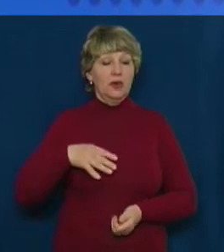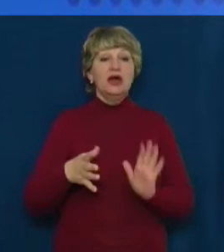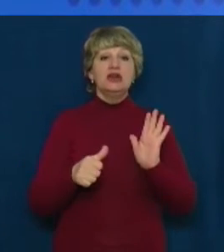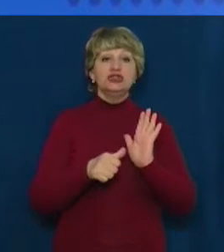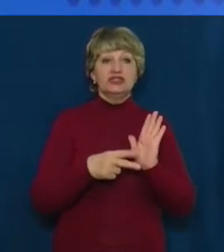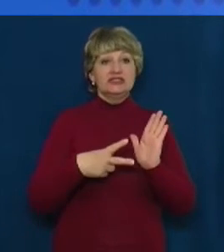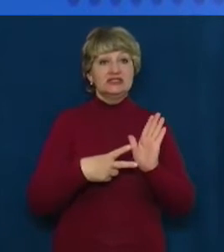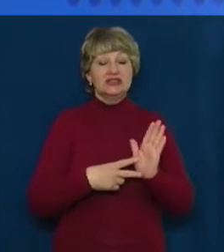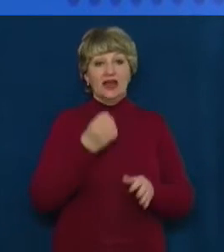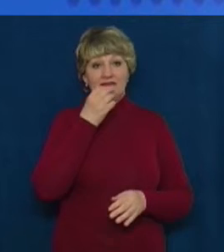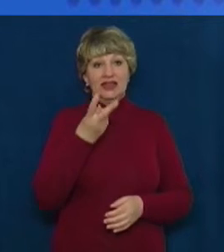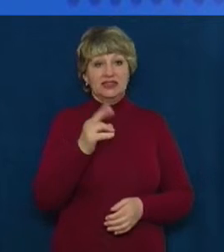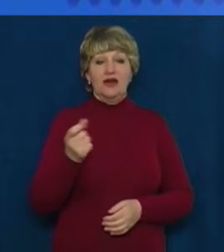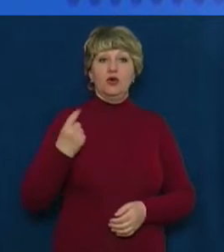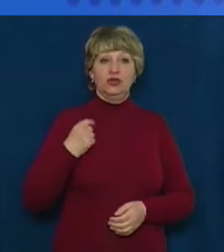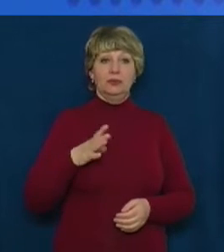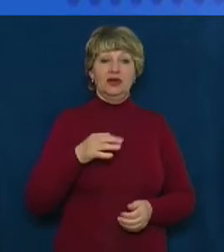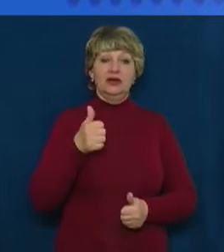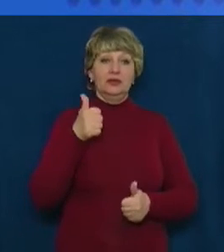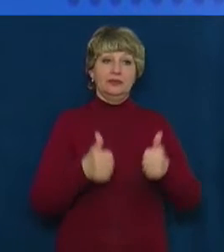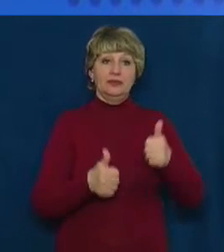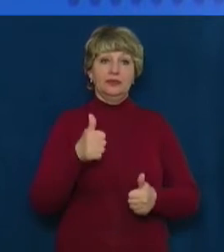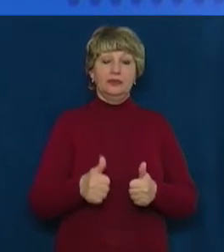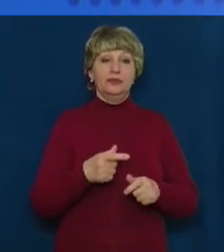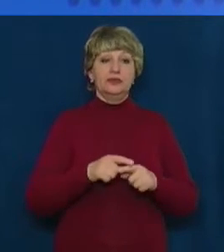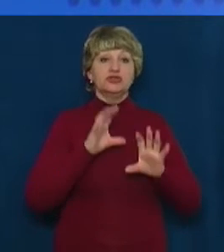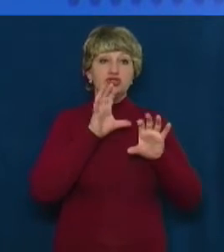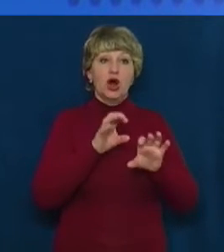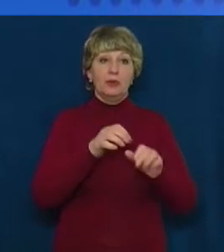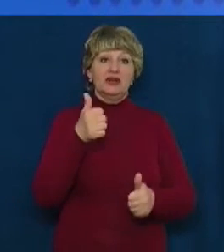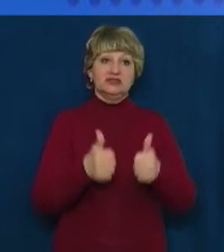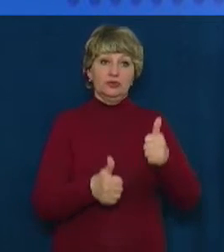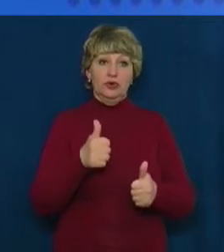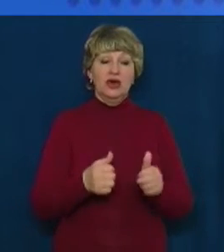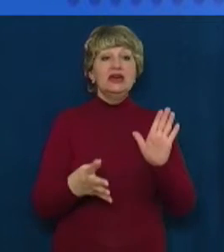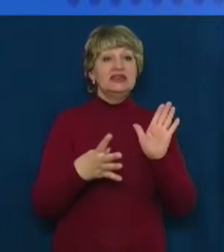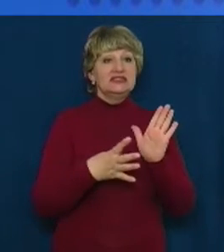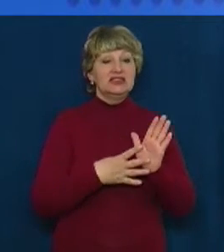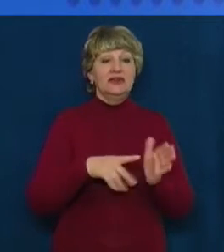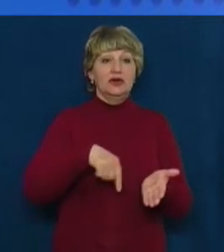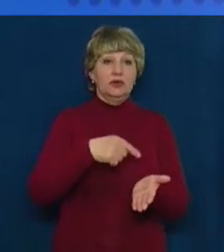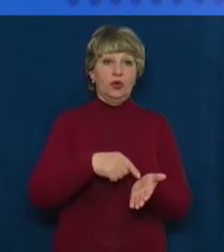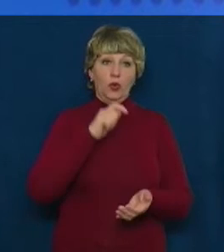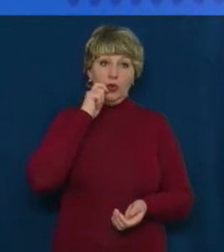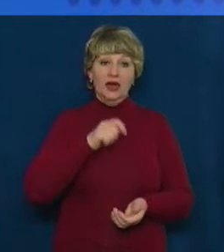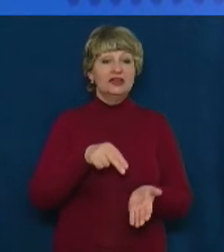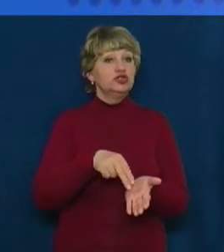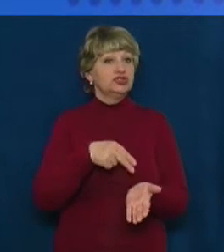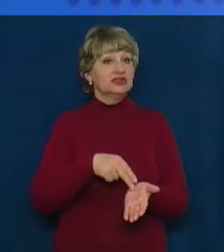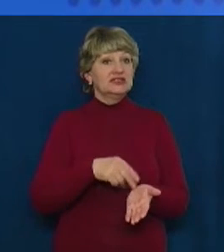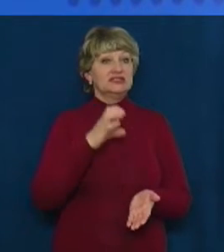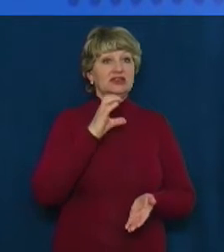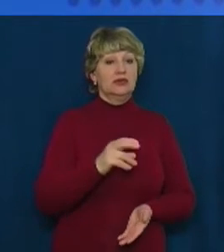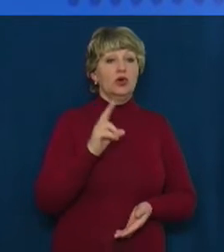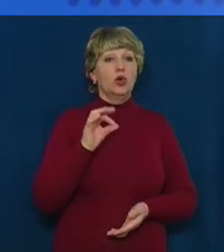квітня у Одесі відбулися змагання із кінологічного спорту серед учасників з дев'ятий міст України. Черкащанин Сергій